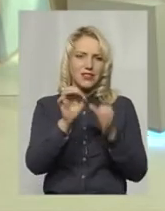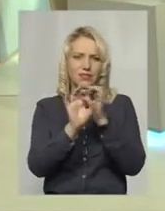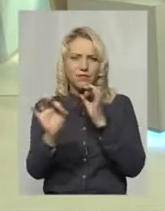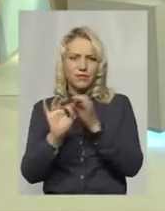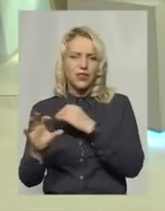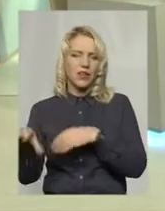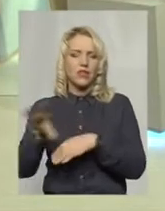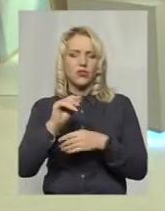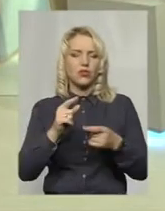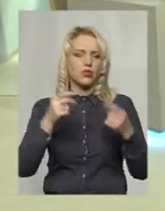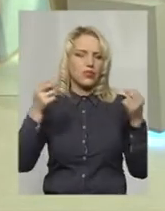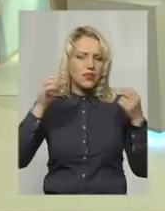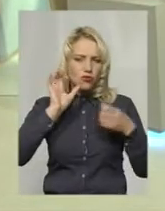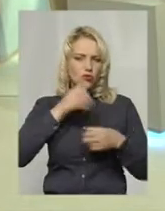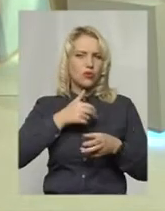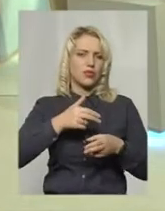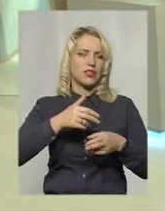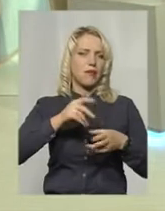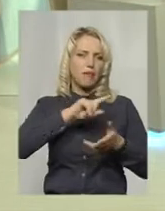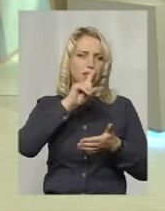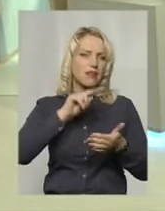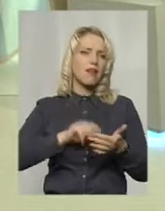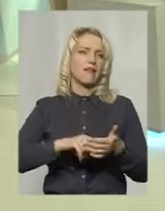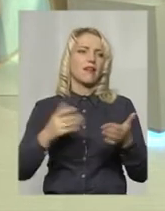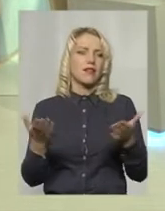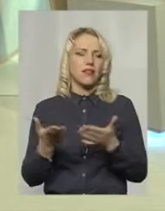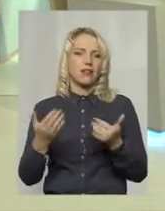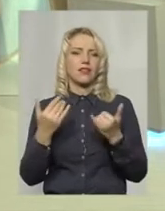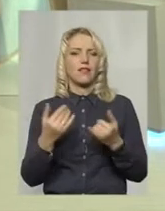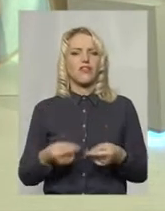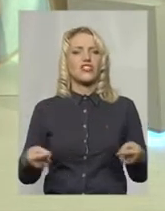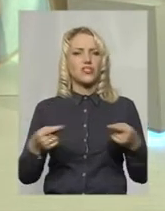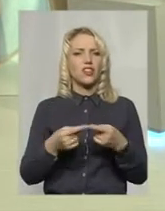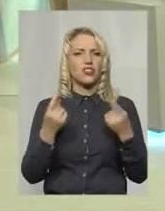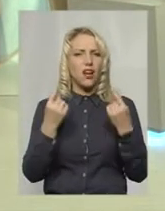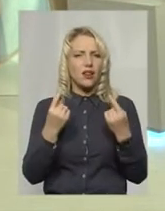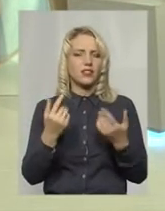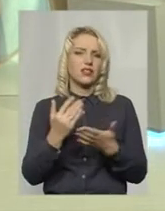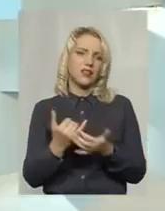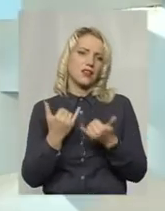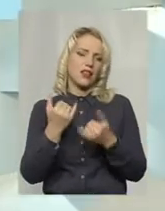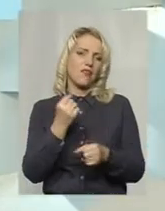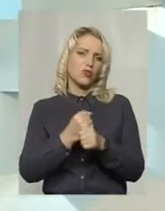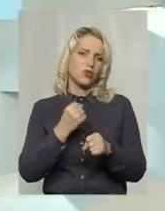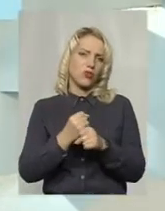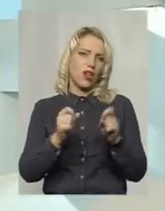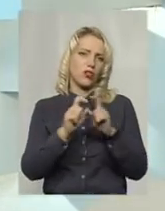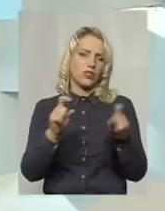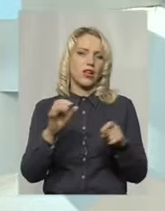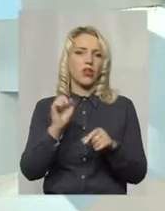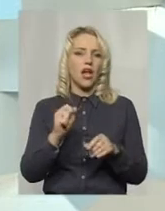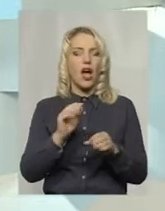серйозні, конструктивні питання, які, ну, власне, такі визначальні функціонувальні заклади. А вже там